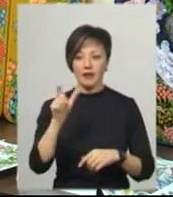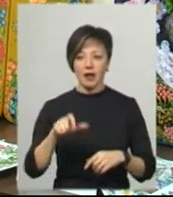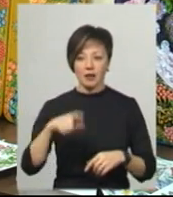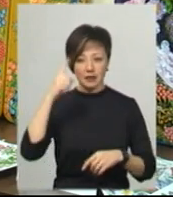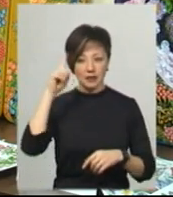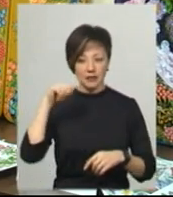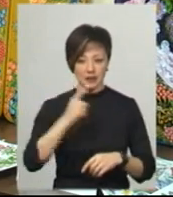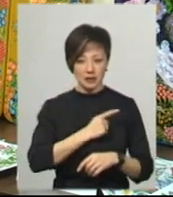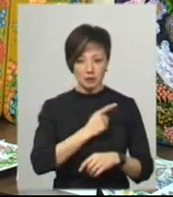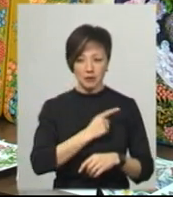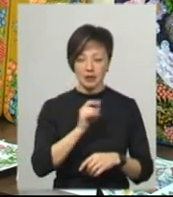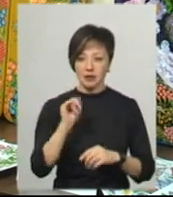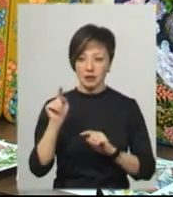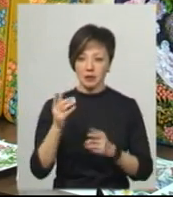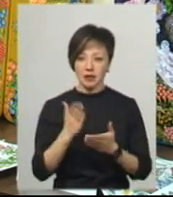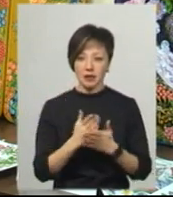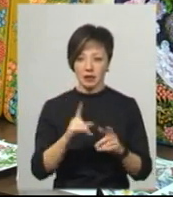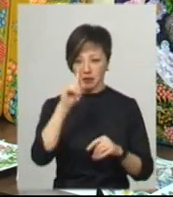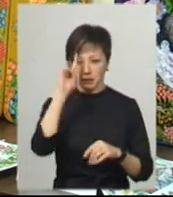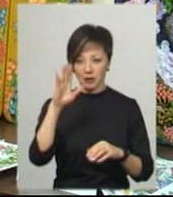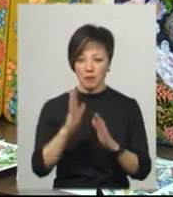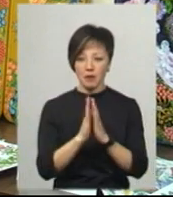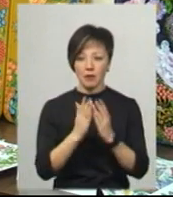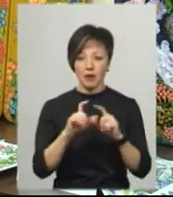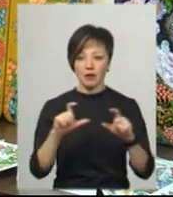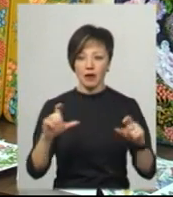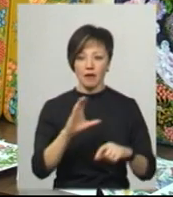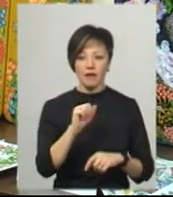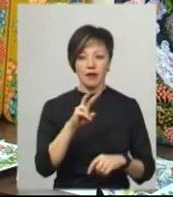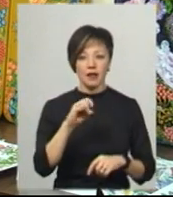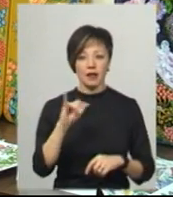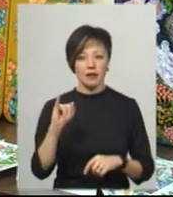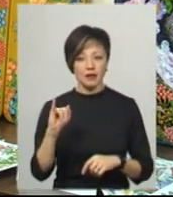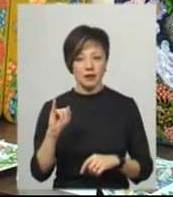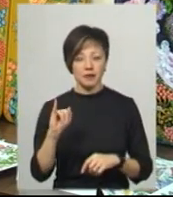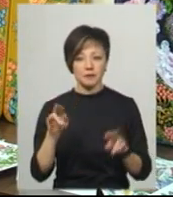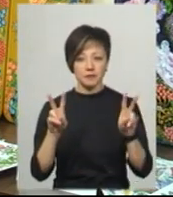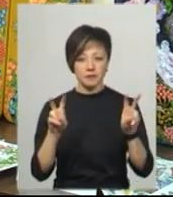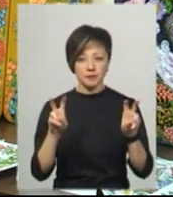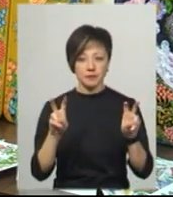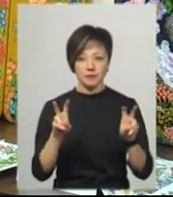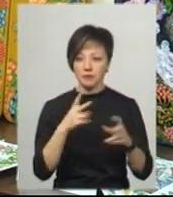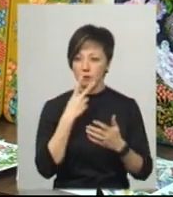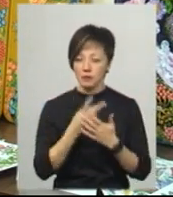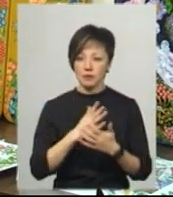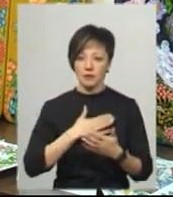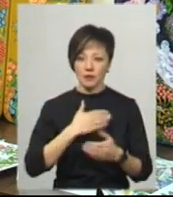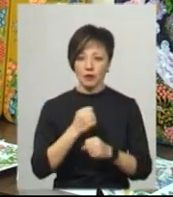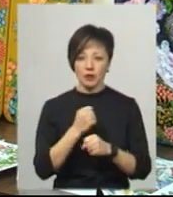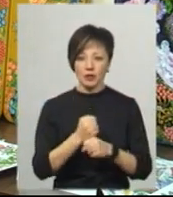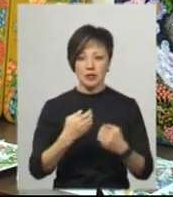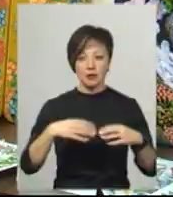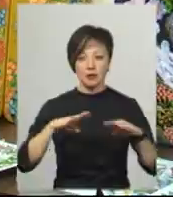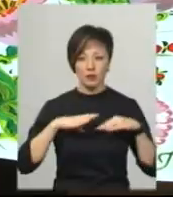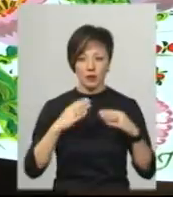знавцям, і там є така знаменита бібліотека Валеріна Площина, і вони побачили мої роботи і